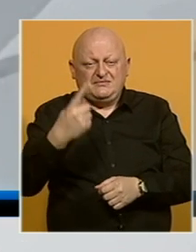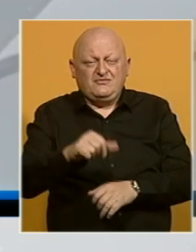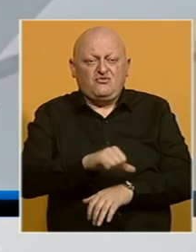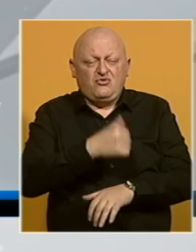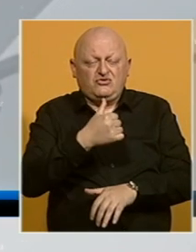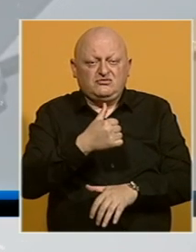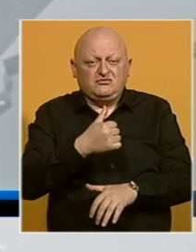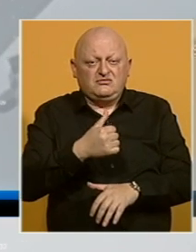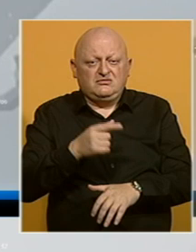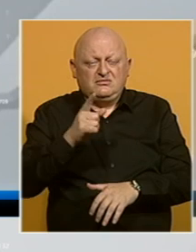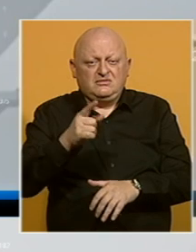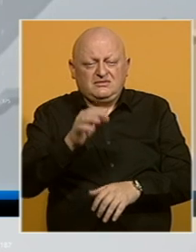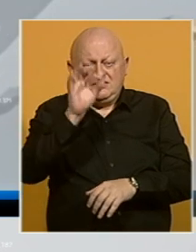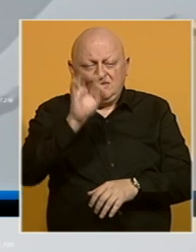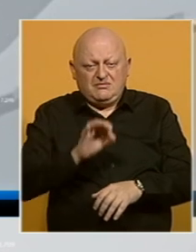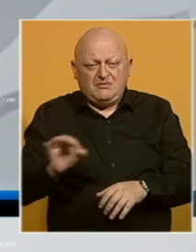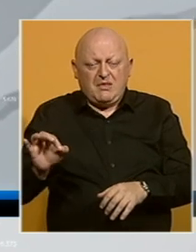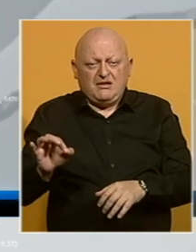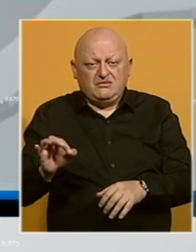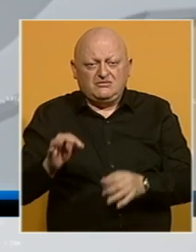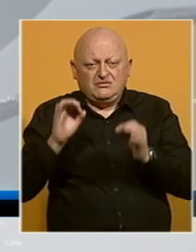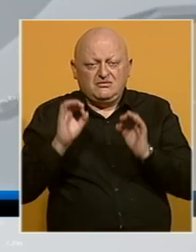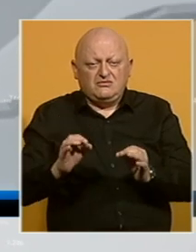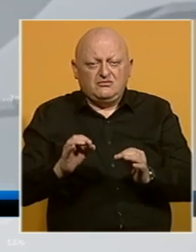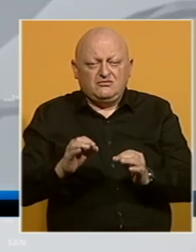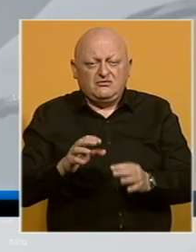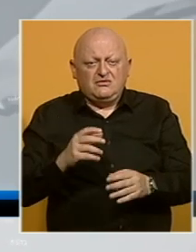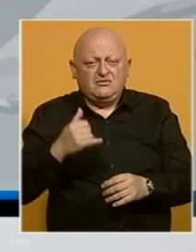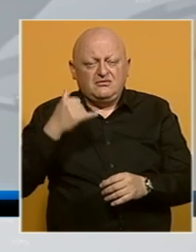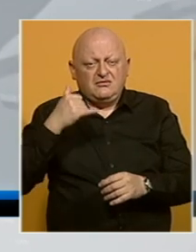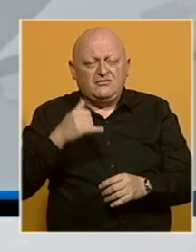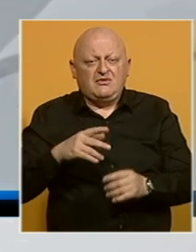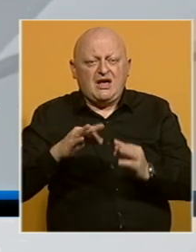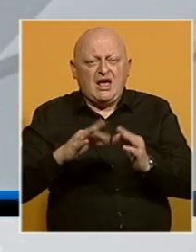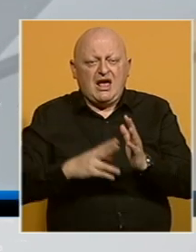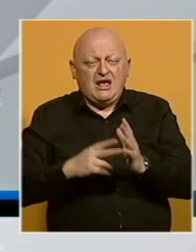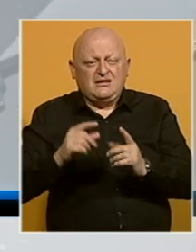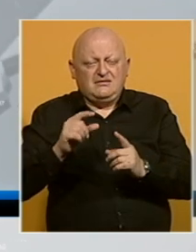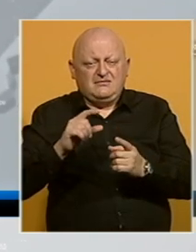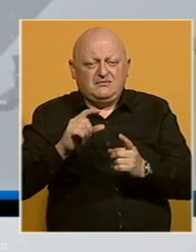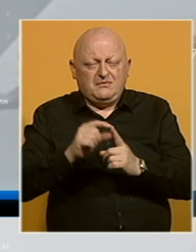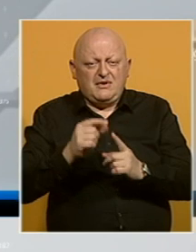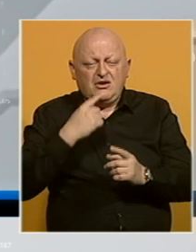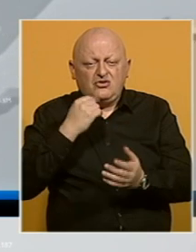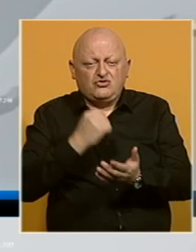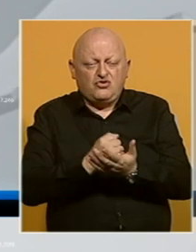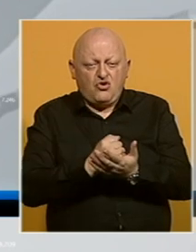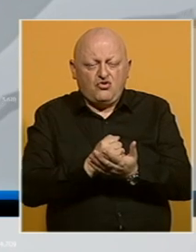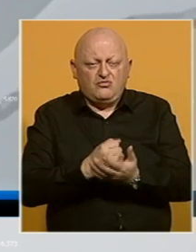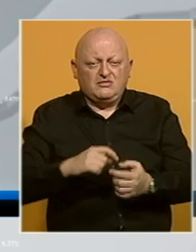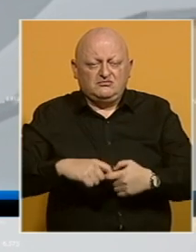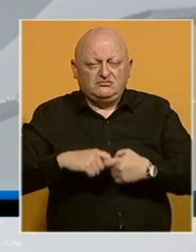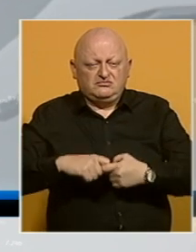godinu, da će taj plan biti sigurno na fonu AMPA, odnosno dokumenta koji je vezan